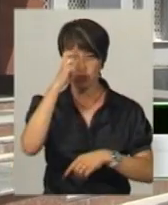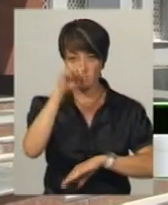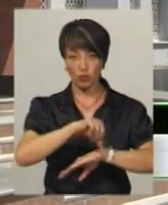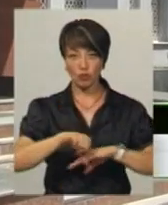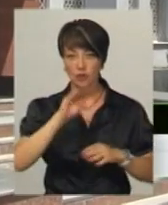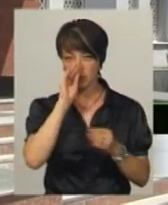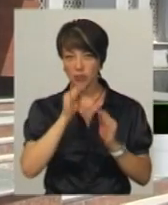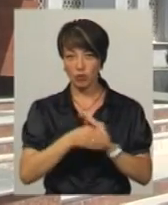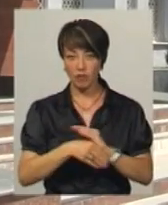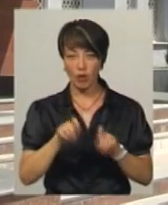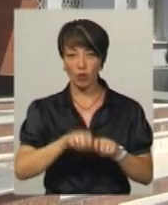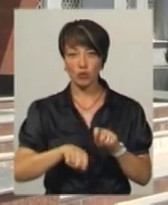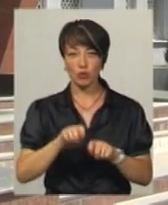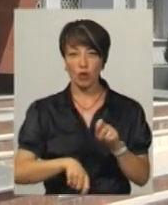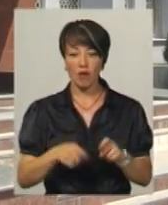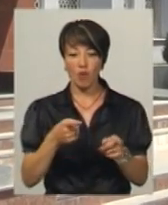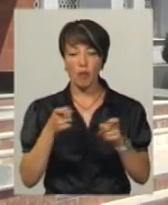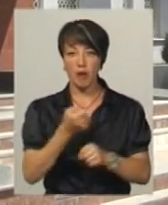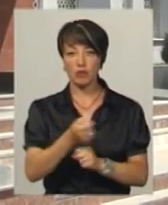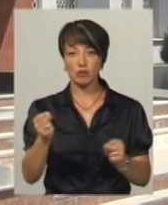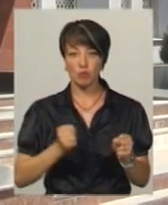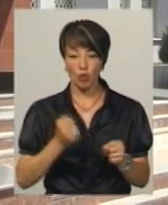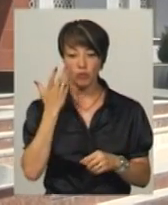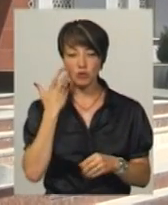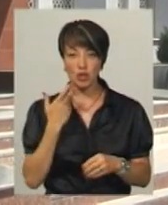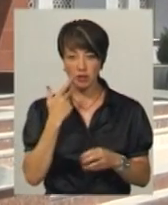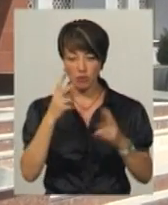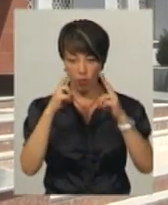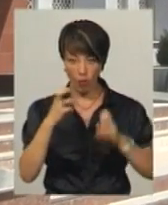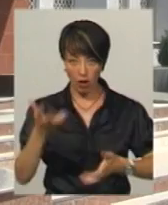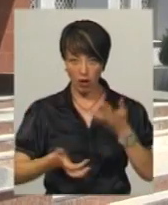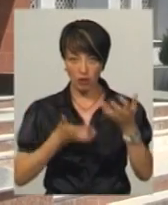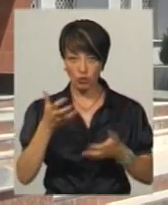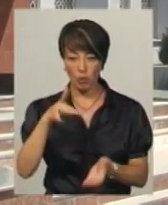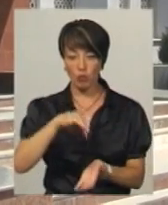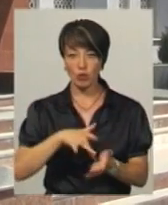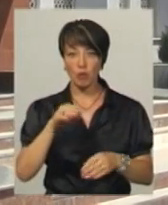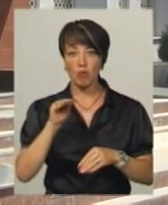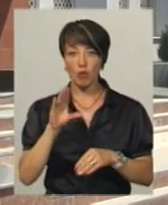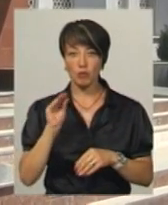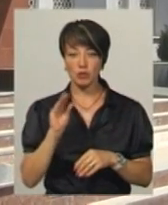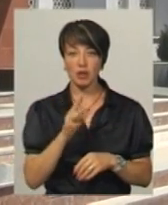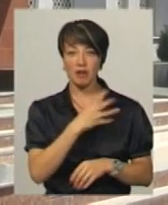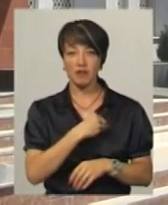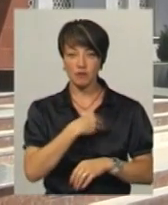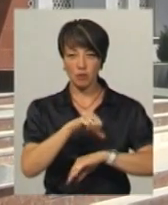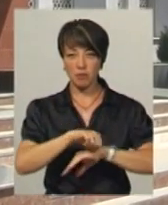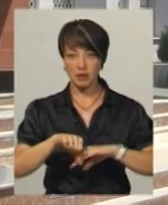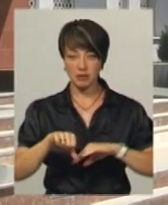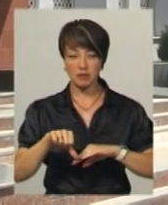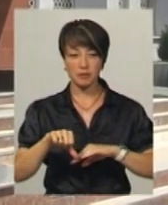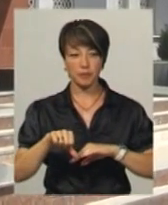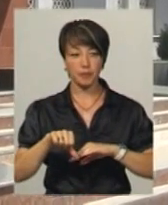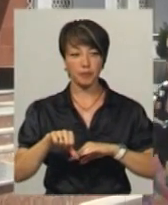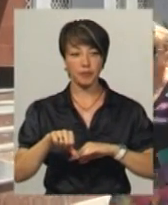прихованням митного контролю вогнепальну зброю. А саме під час поглибленого огляду в пункті пропуску «Краківець» Львівської митниці ДФС